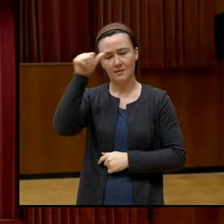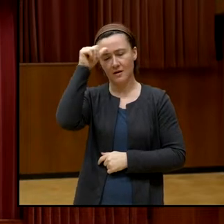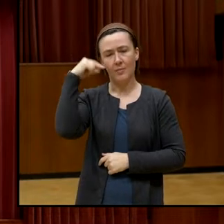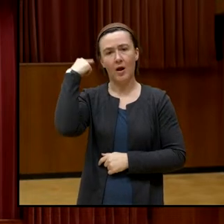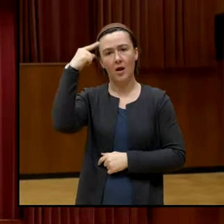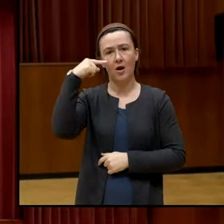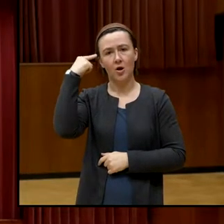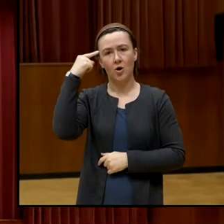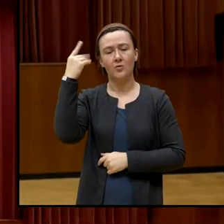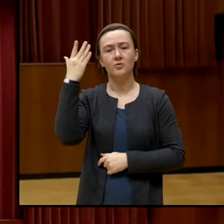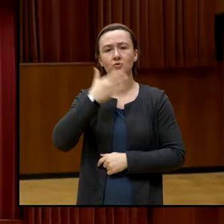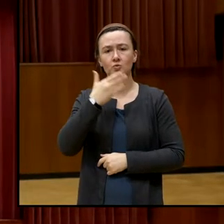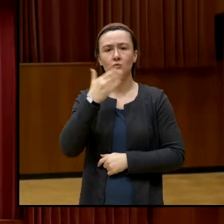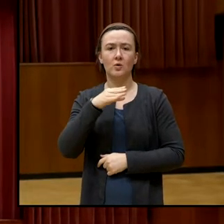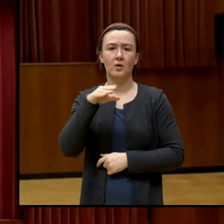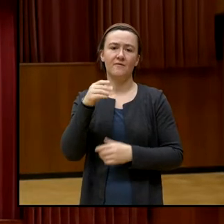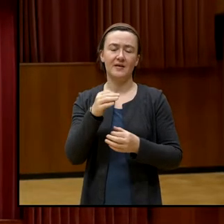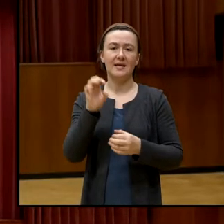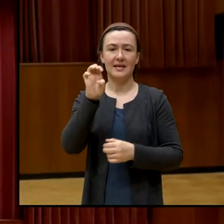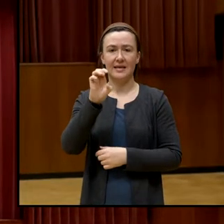Economics, die gesagt hat,